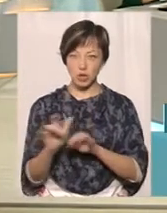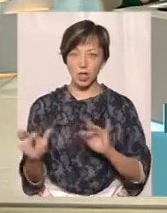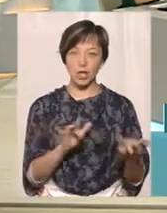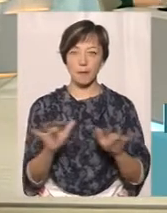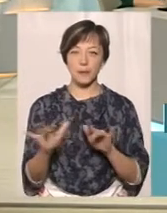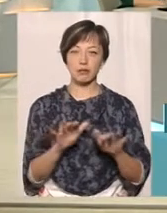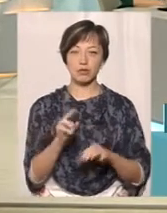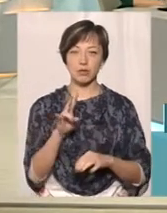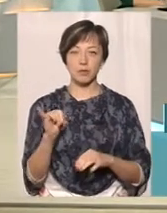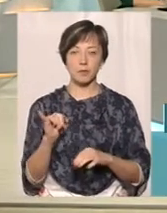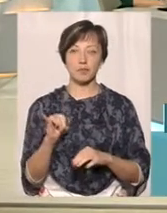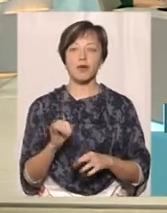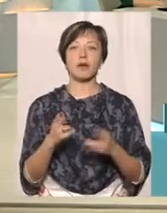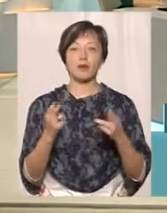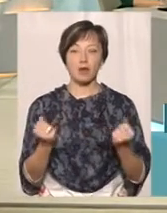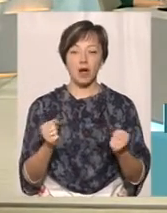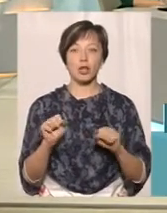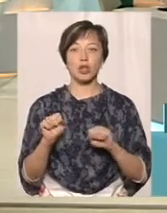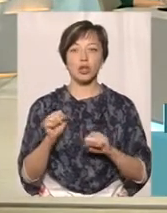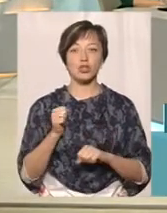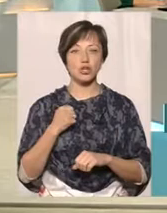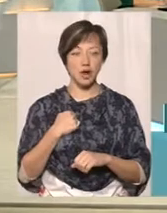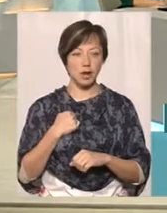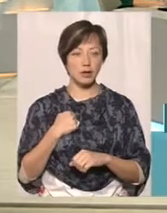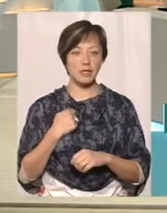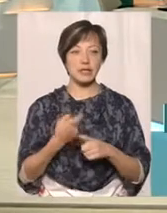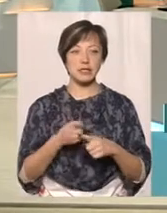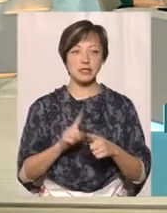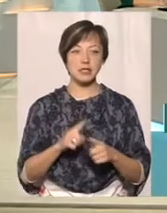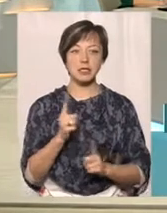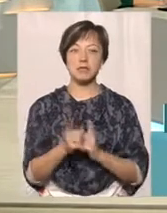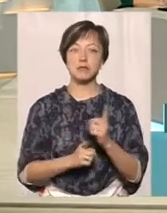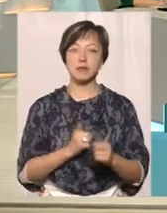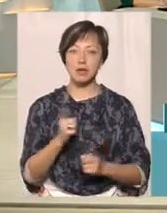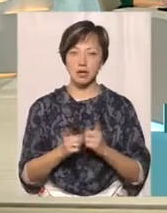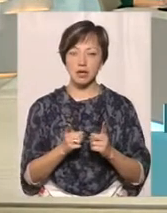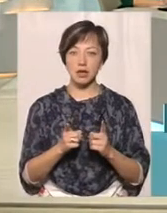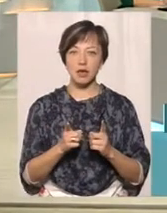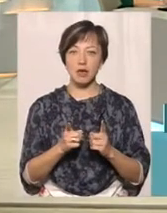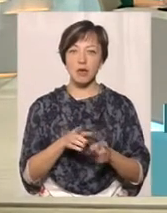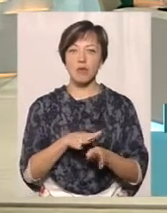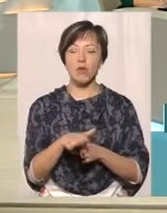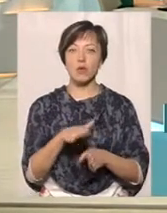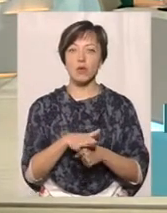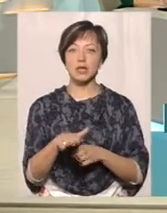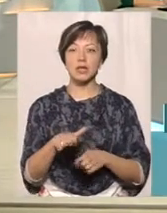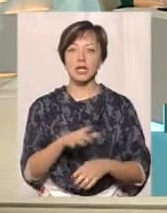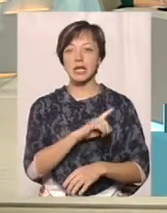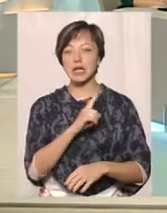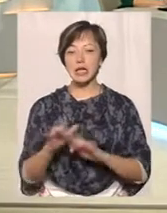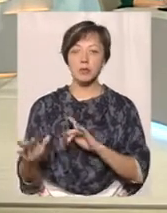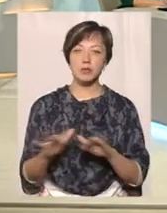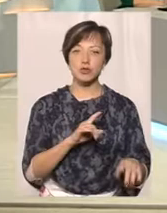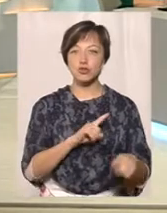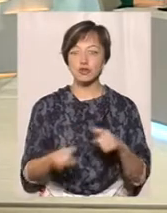Так, на жаль, ці зміни проходили дуже динамічно і дуже швидко